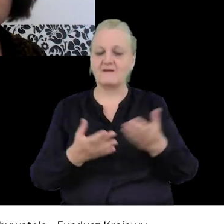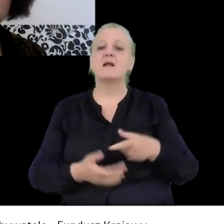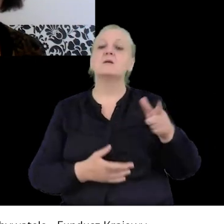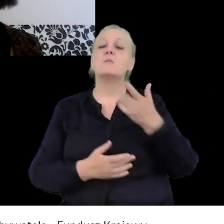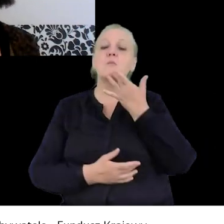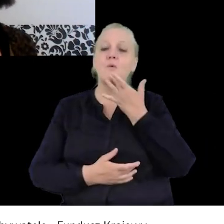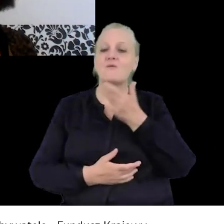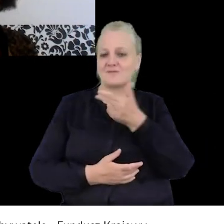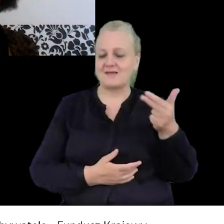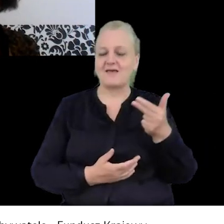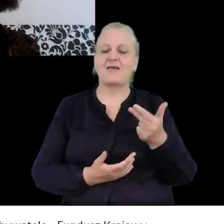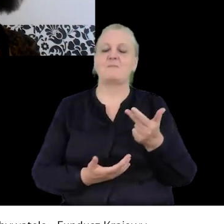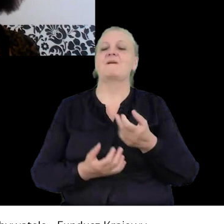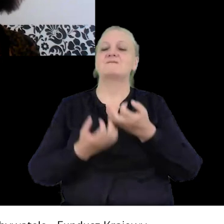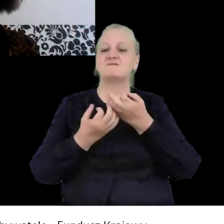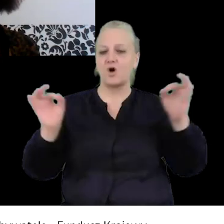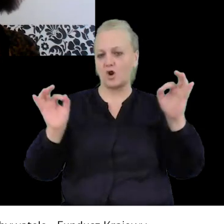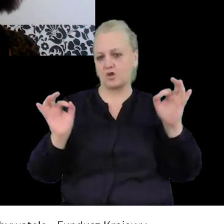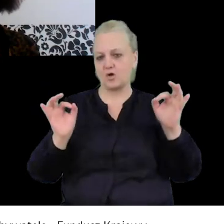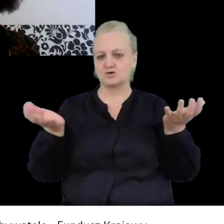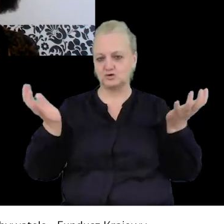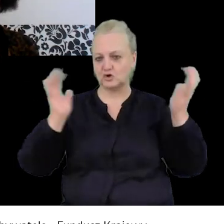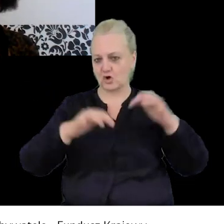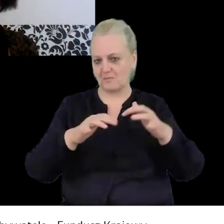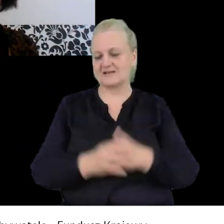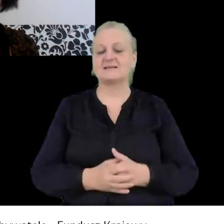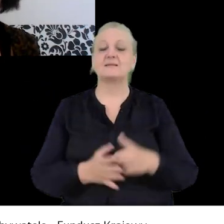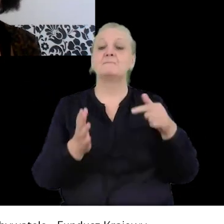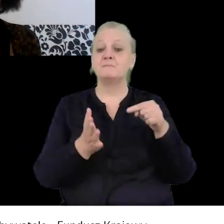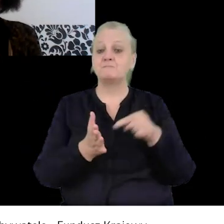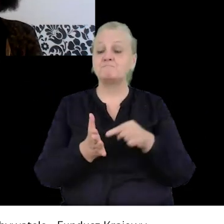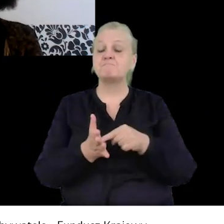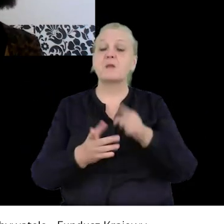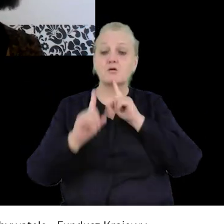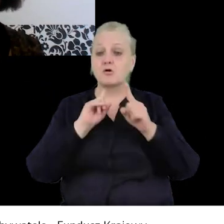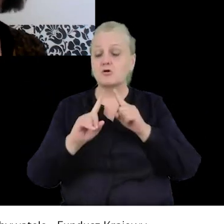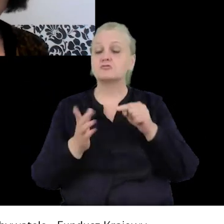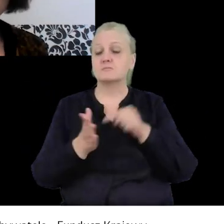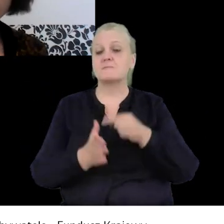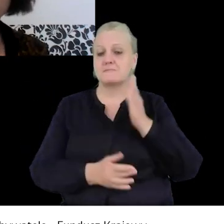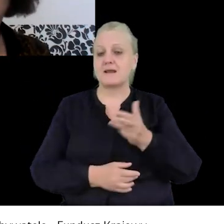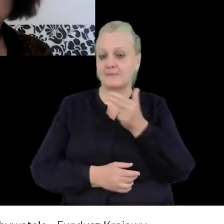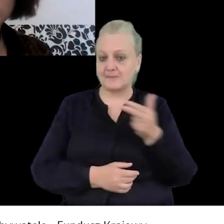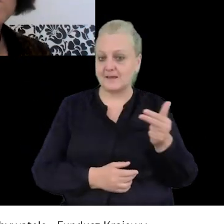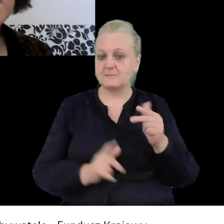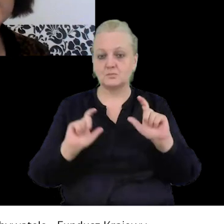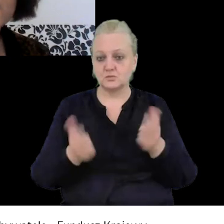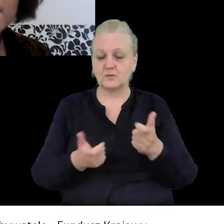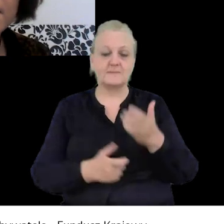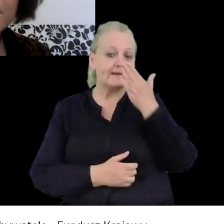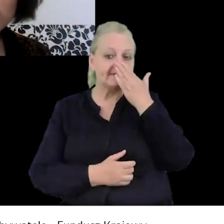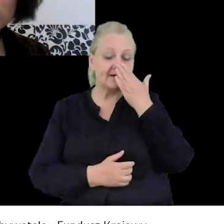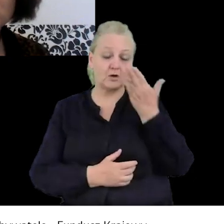zgromadzeń. Porozmawiamy o tym, jak wyglądają